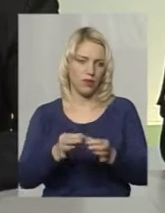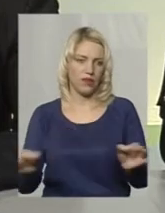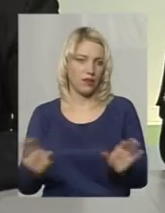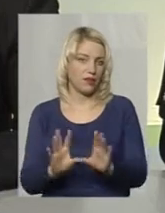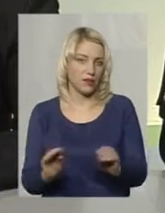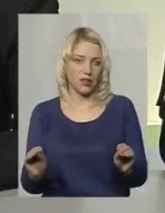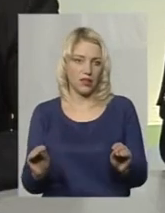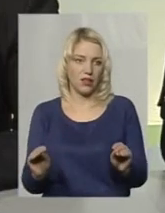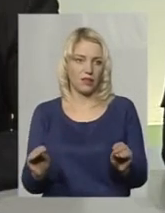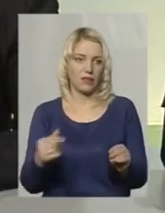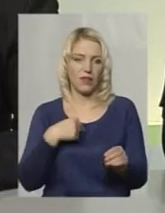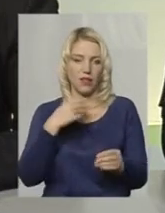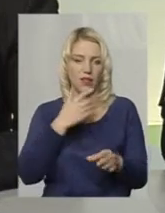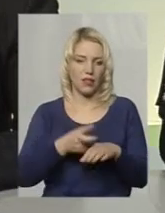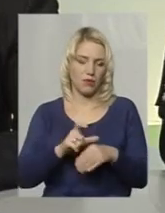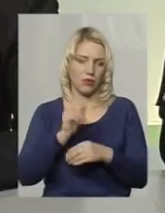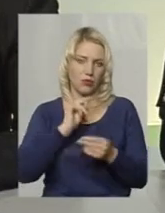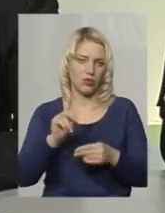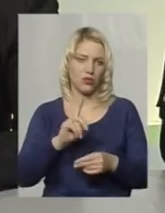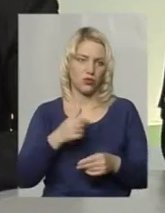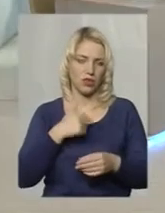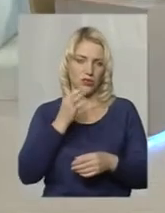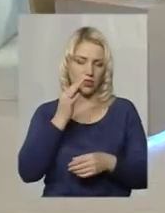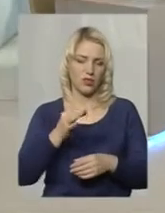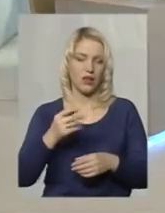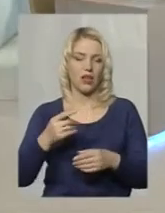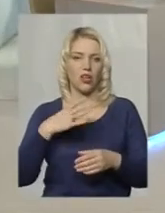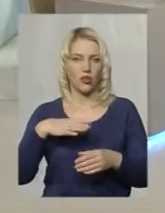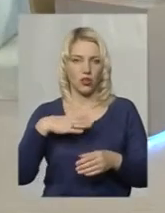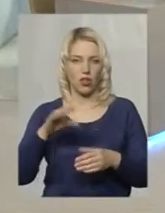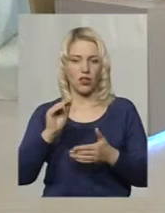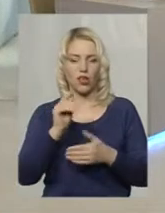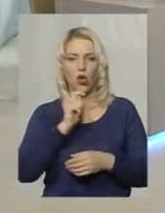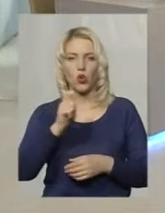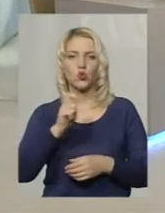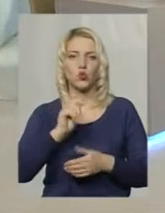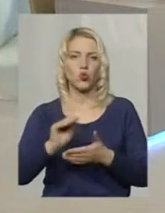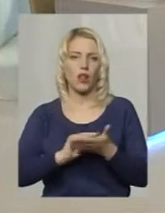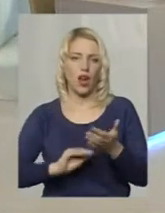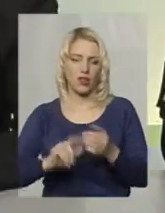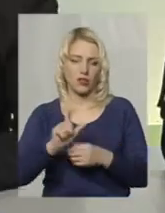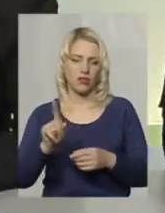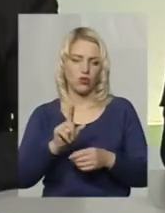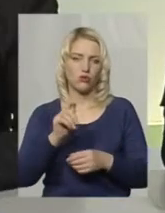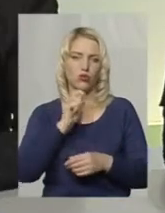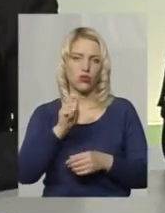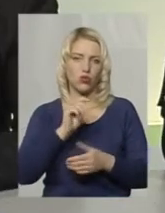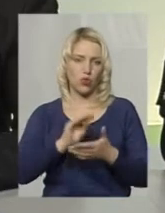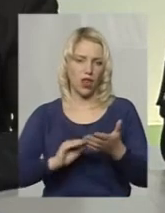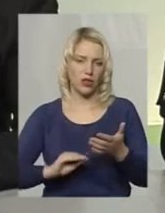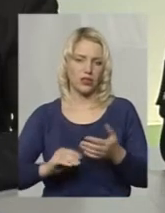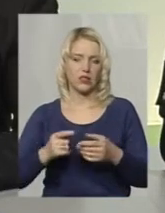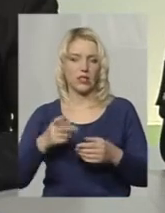Все. Тобто, набагато краще це те, що я сказав, дочекати журналістів, адже саме журналісти не чекають вирішити цю проблему. Громадяни підуть,